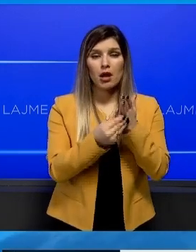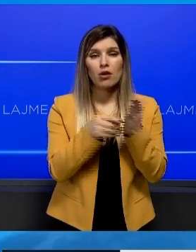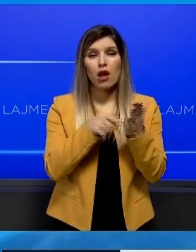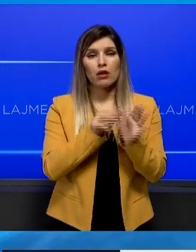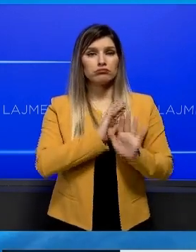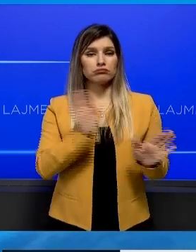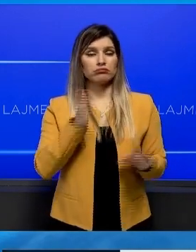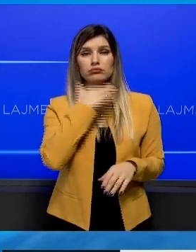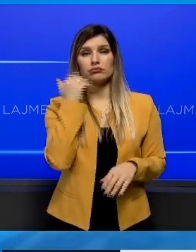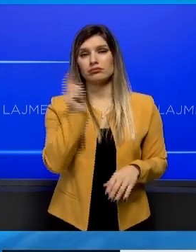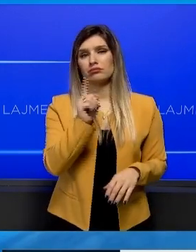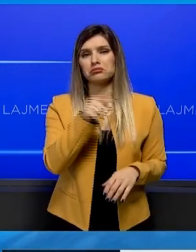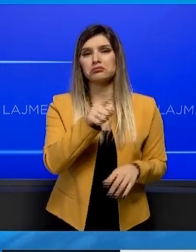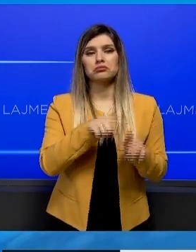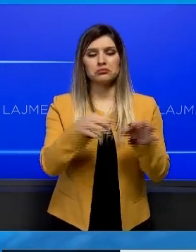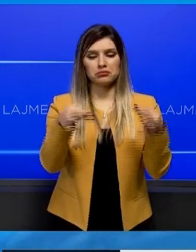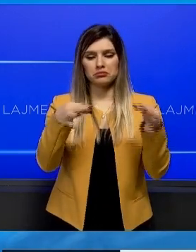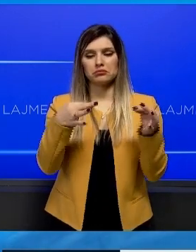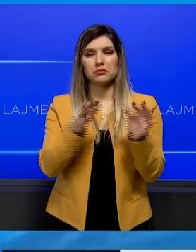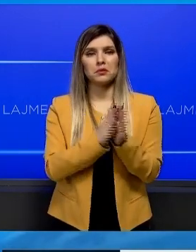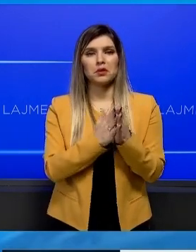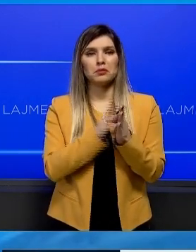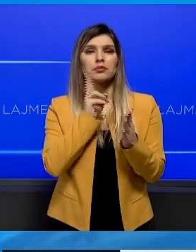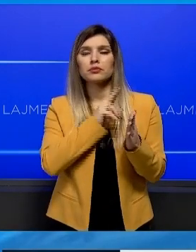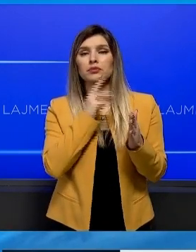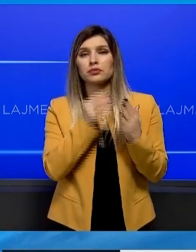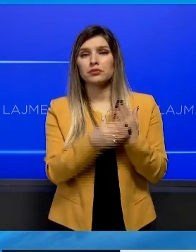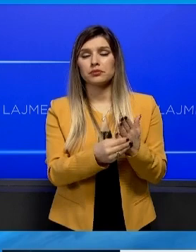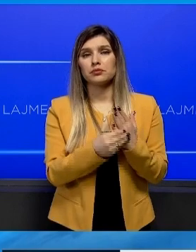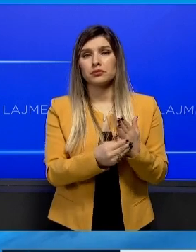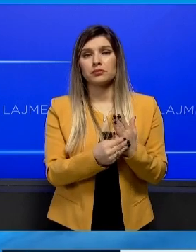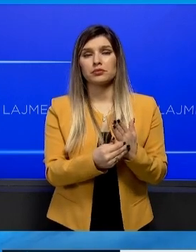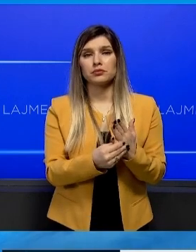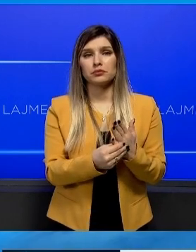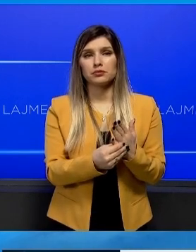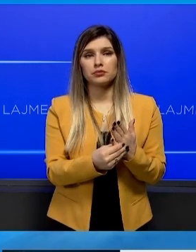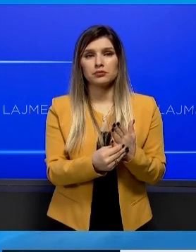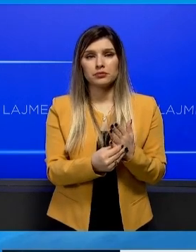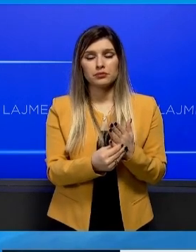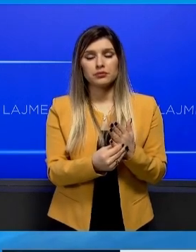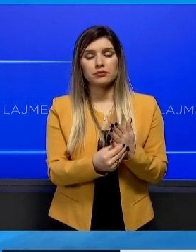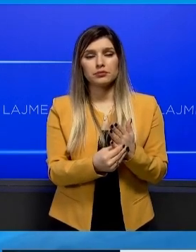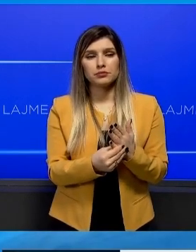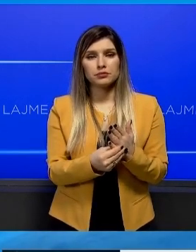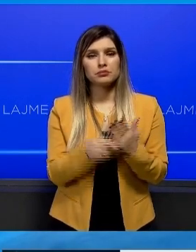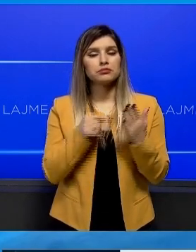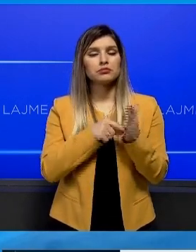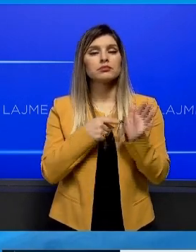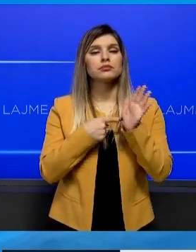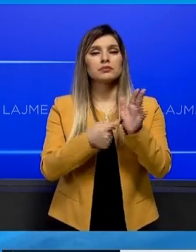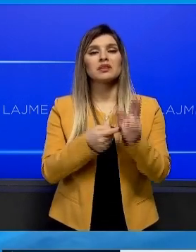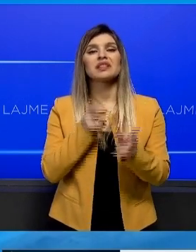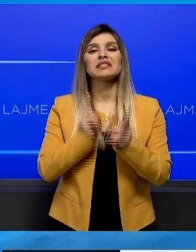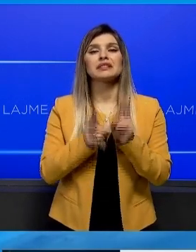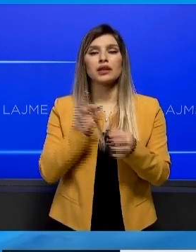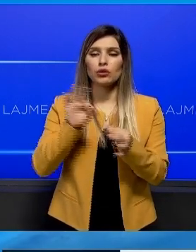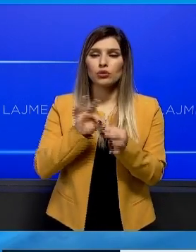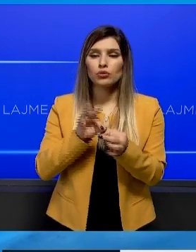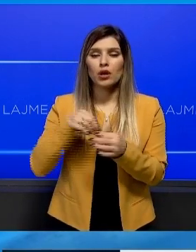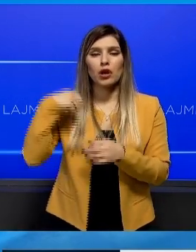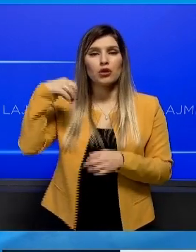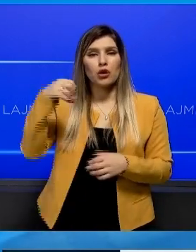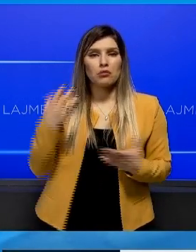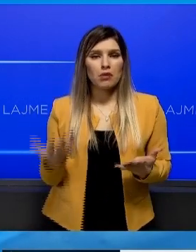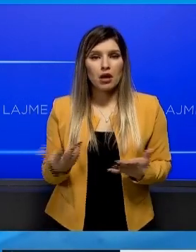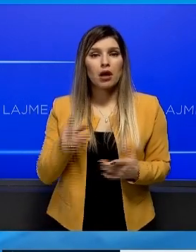të ime është një letër, ose një... Mënyrë... Po, mënyrë, përse si me e kurësujë energjin, mirë